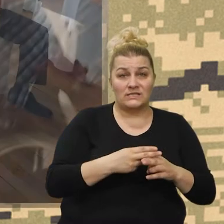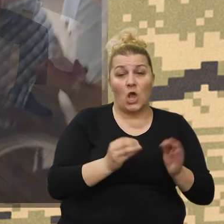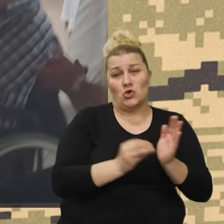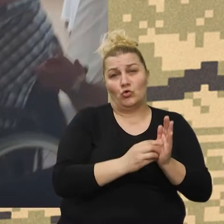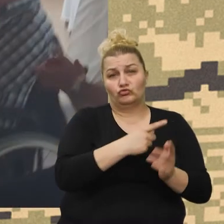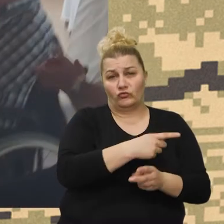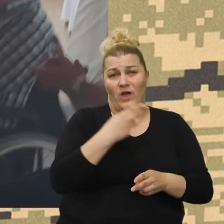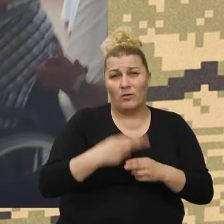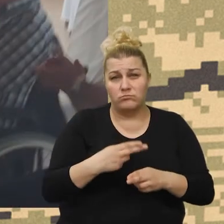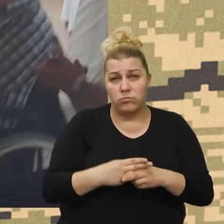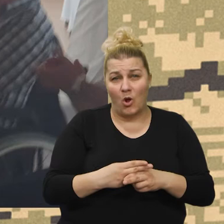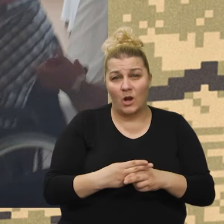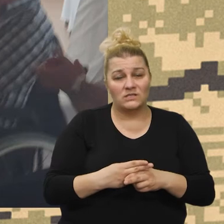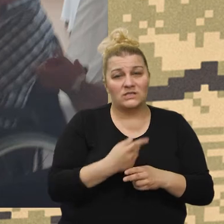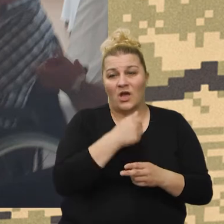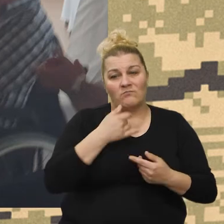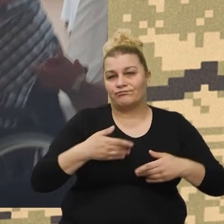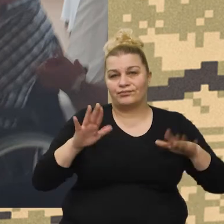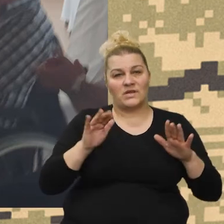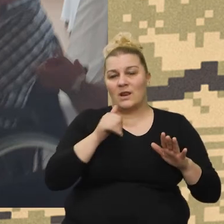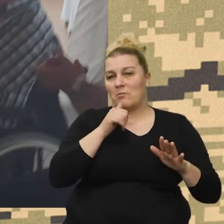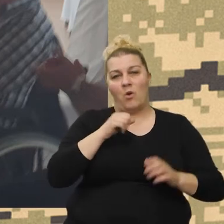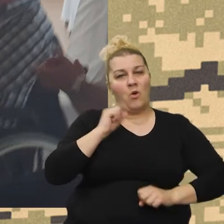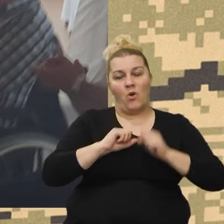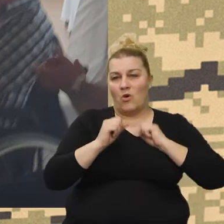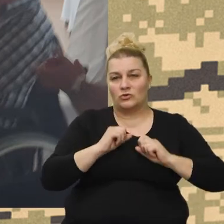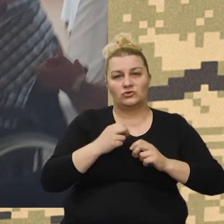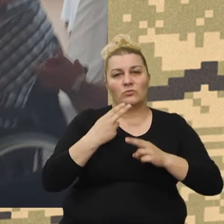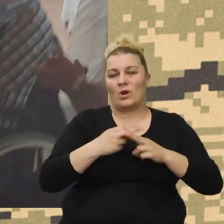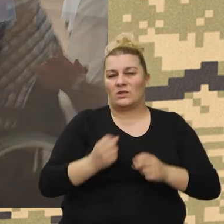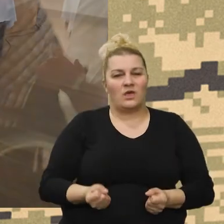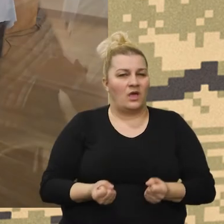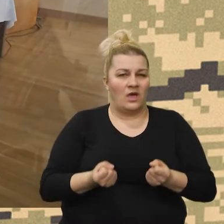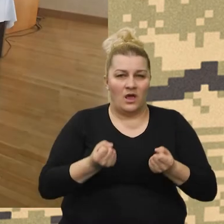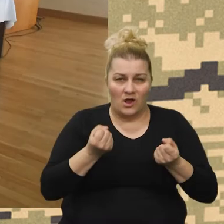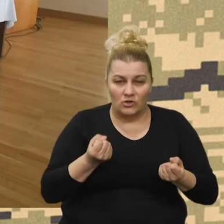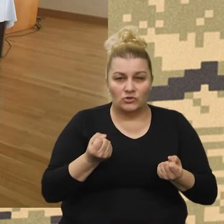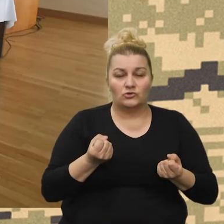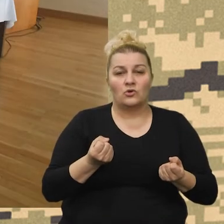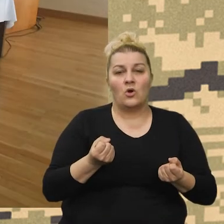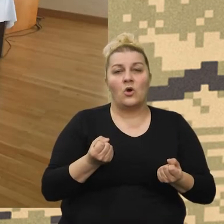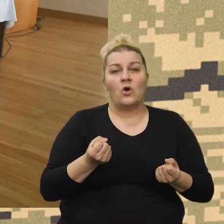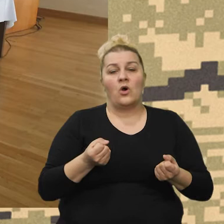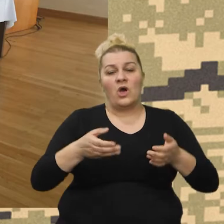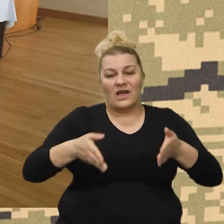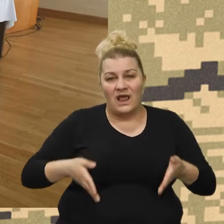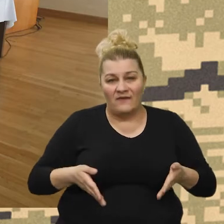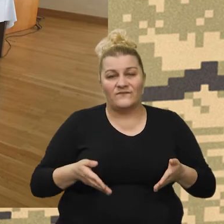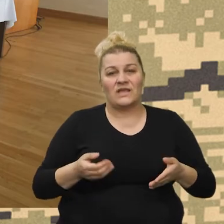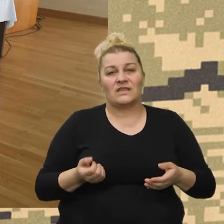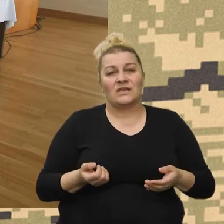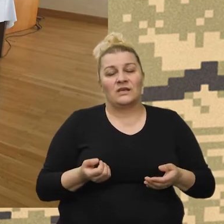i jednostavno mi je rekao, Rokov, preuzmi ti, ja više ne mogu. Jer ga je bolest zaista prikovala za krevet i za